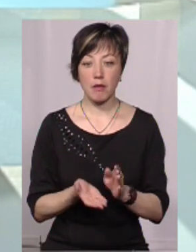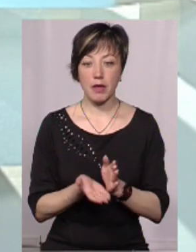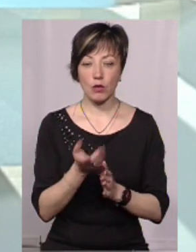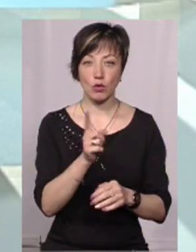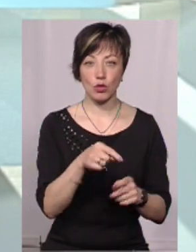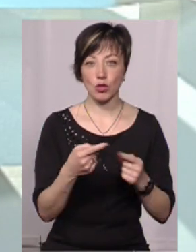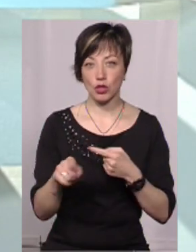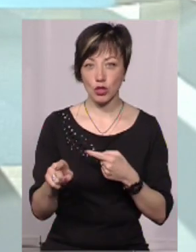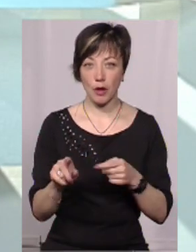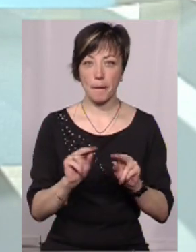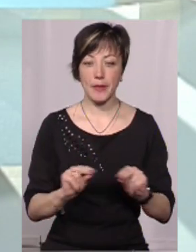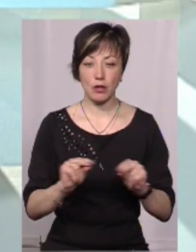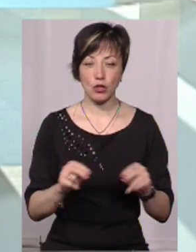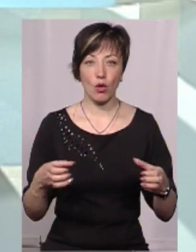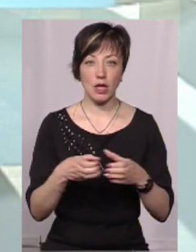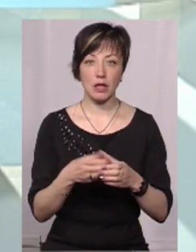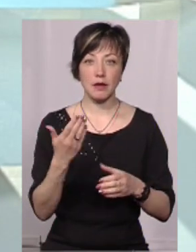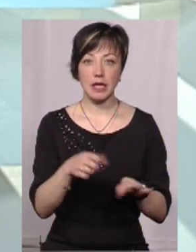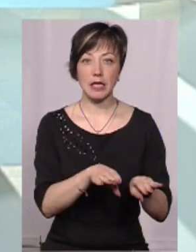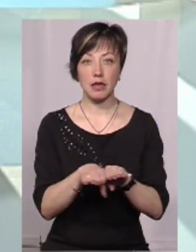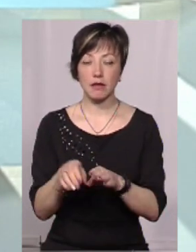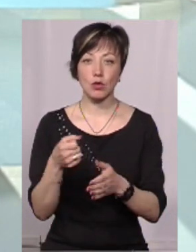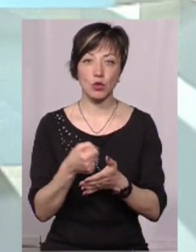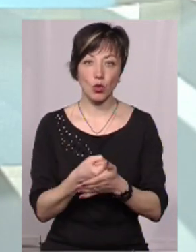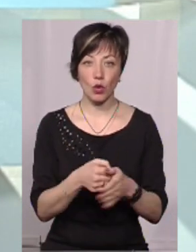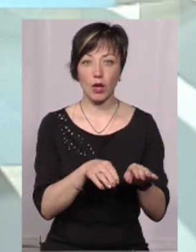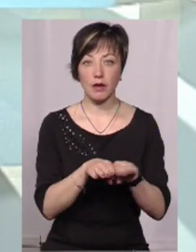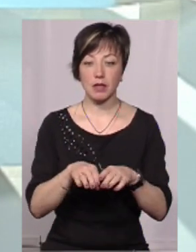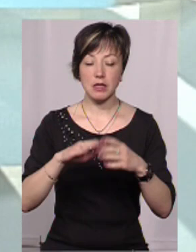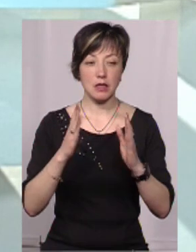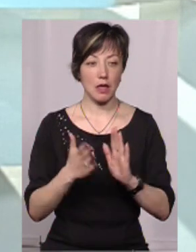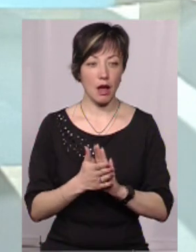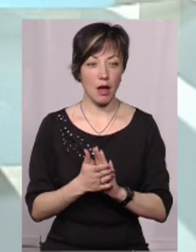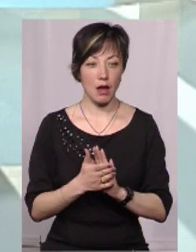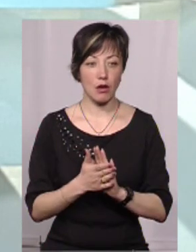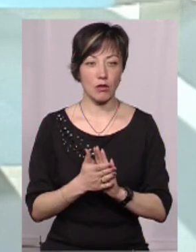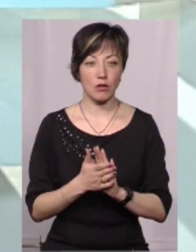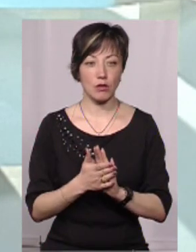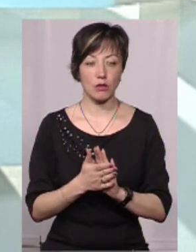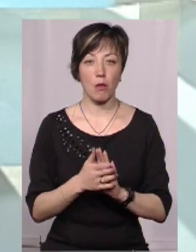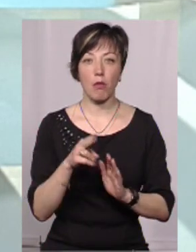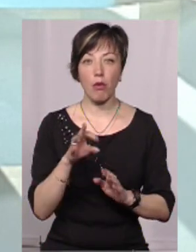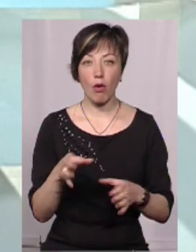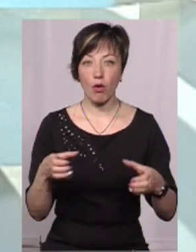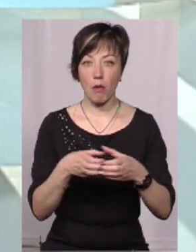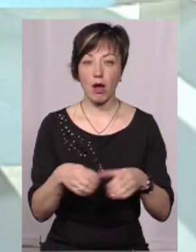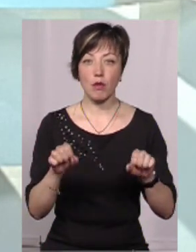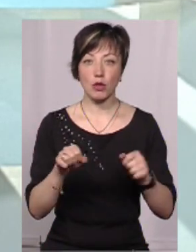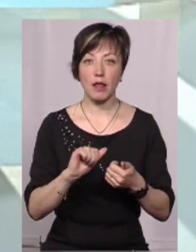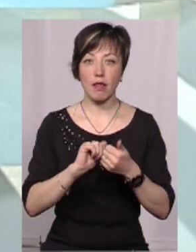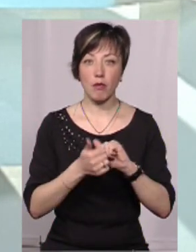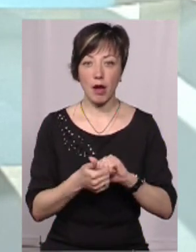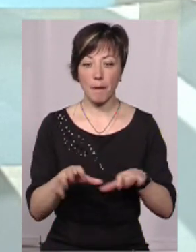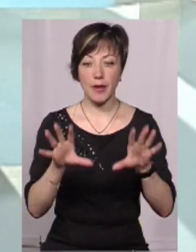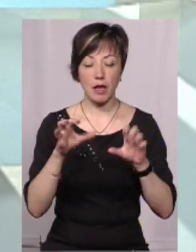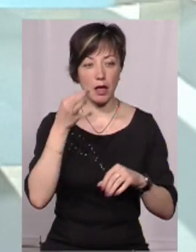той чи інший педагогічний колектив, їхній рівень до рівня загального по громаді, або де можна навпаки